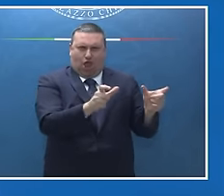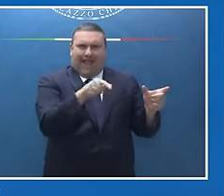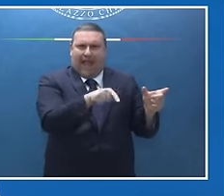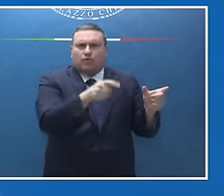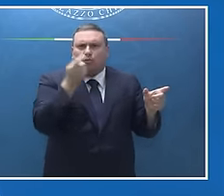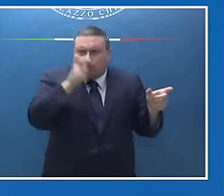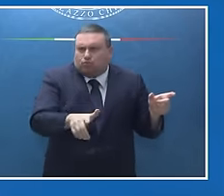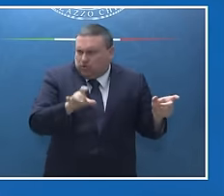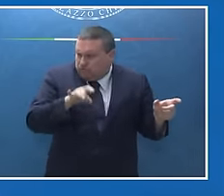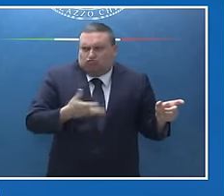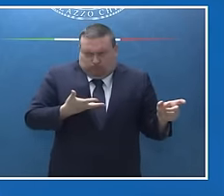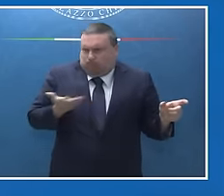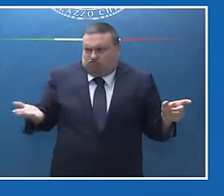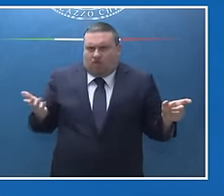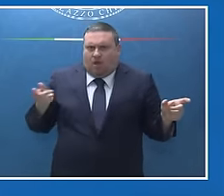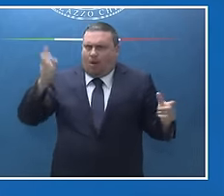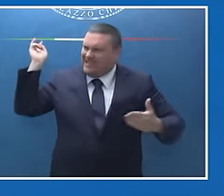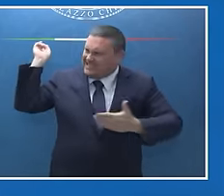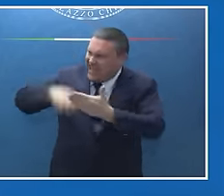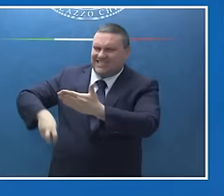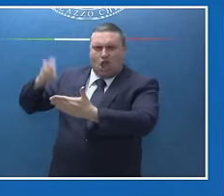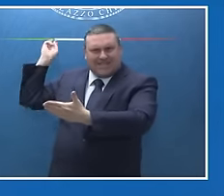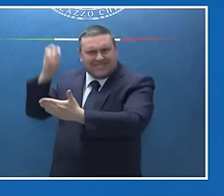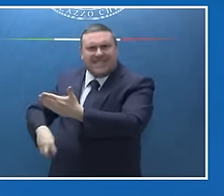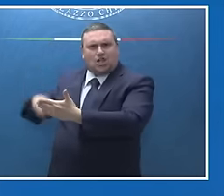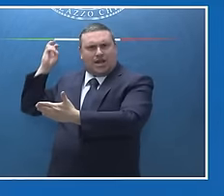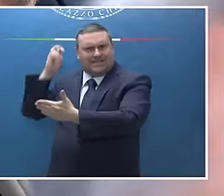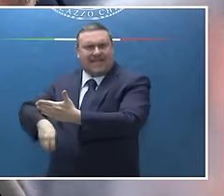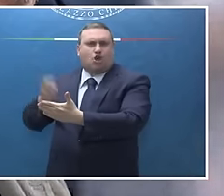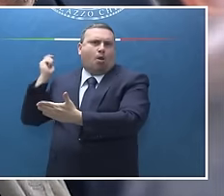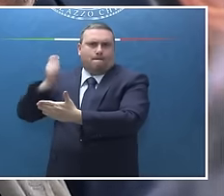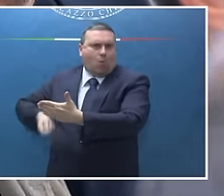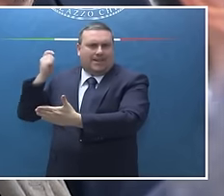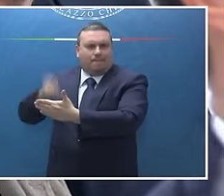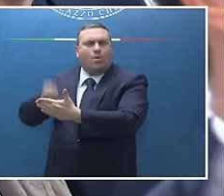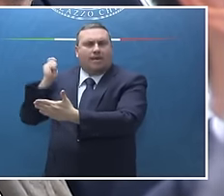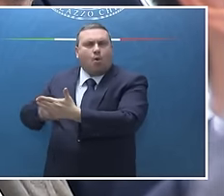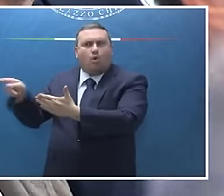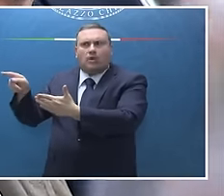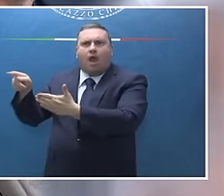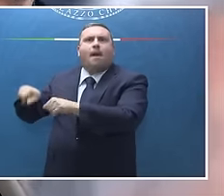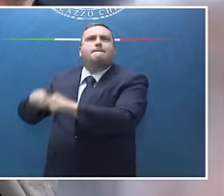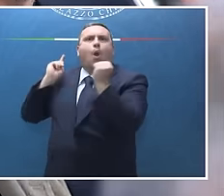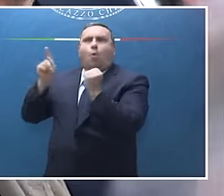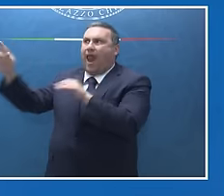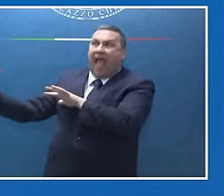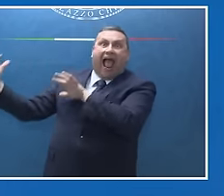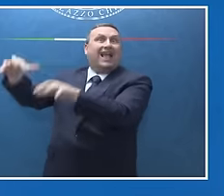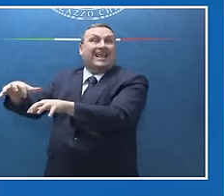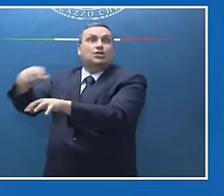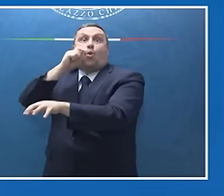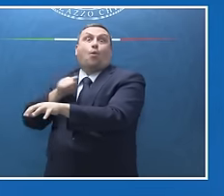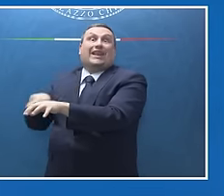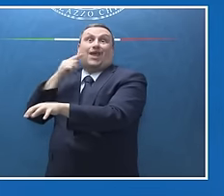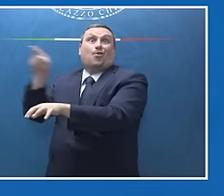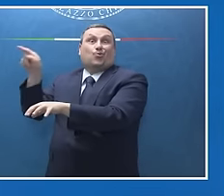ragione delle sanzioni ed essendo le sanzioni di fatto collegate all'aggressione verso l'Ucraina, l'ipotesi di uno